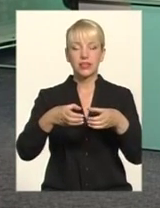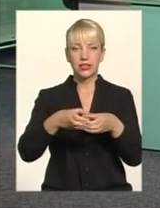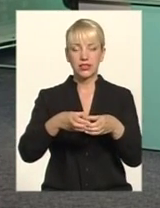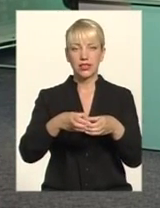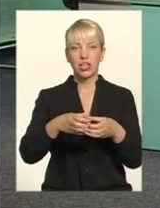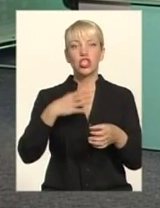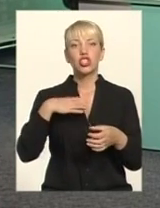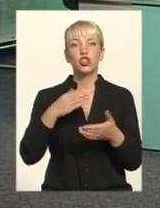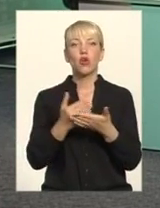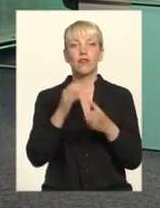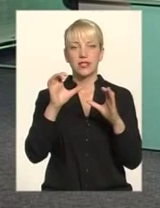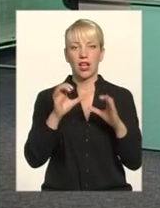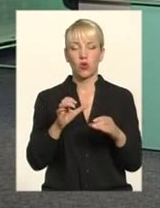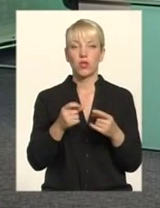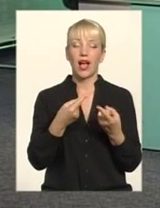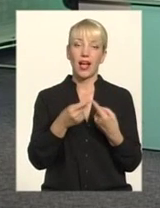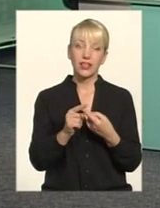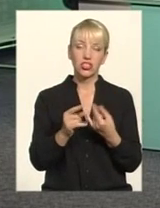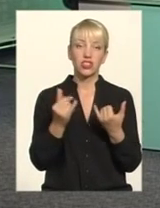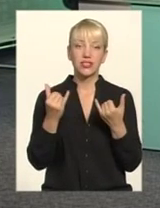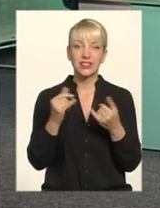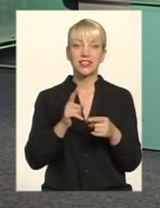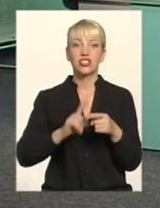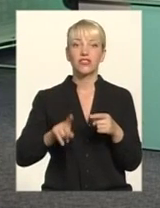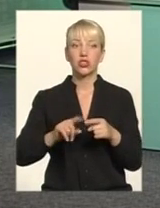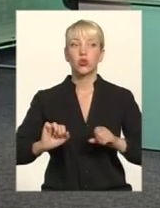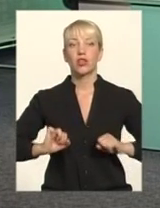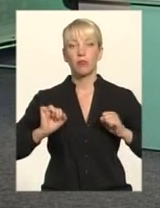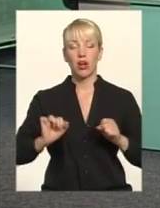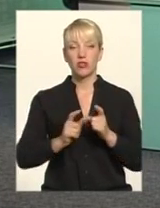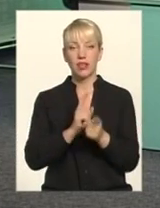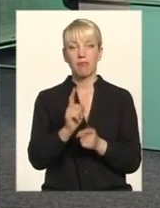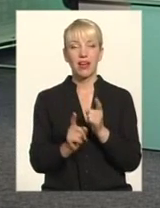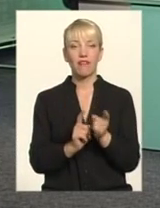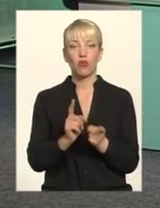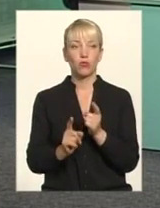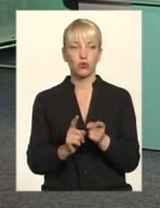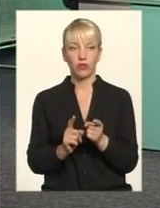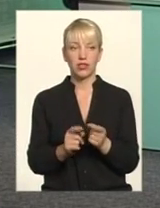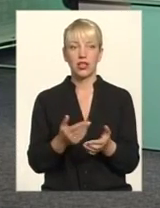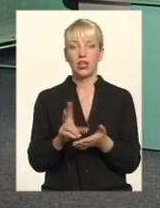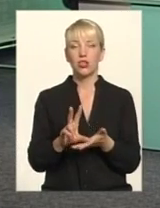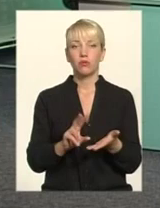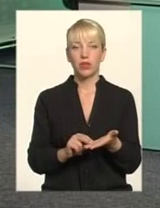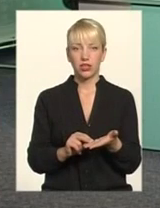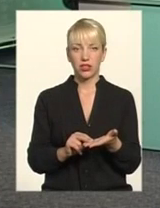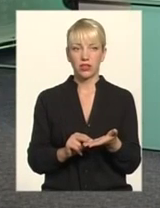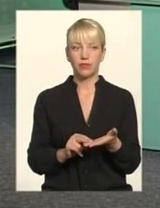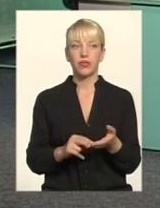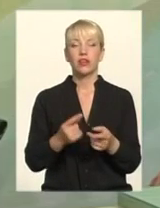Інші нині швидко намагаються переформатуватися Прикладом такого